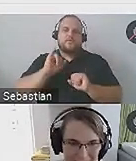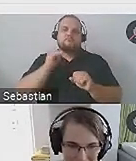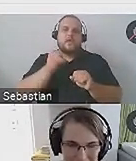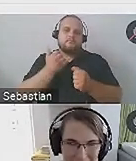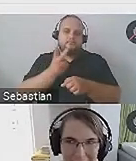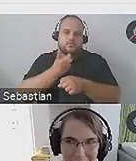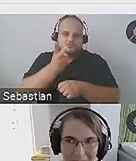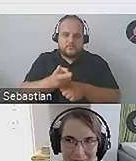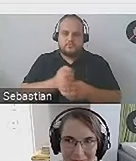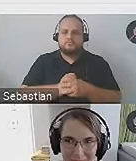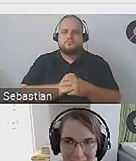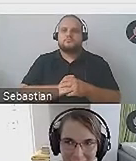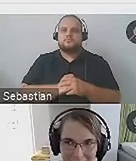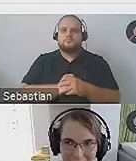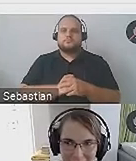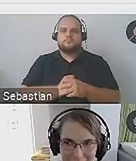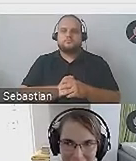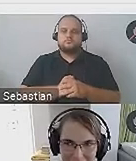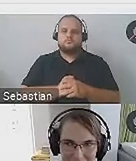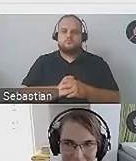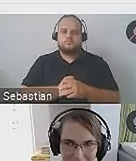użyteczności i UX.